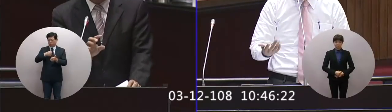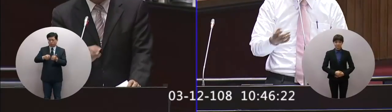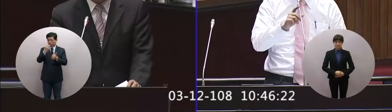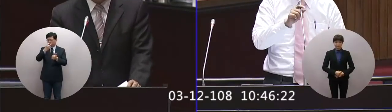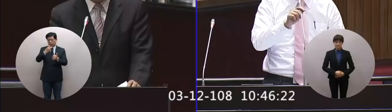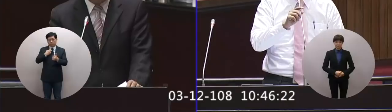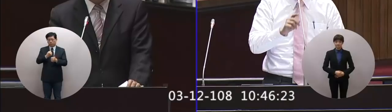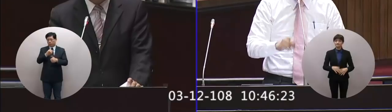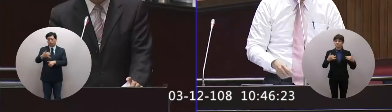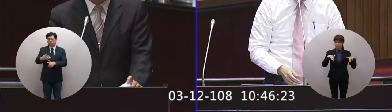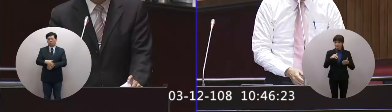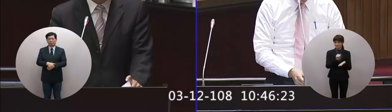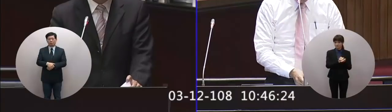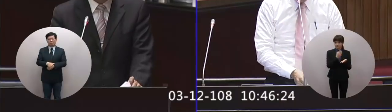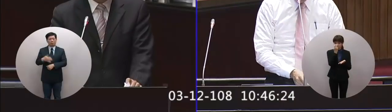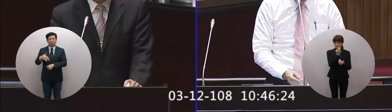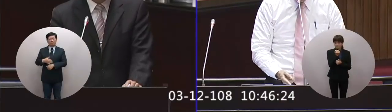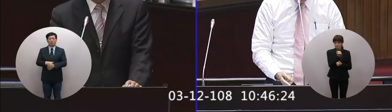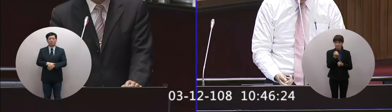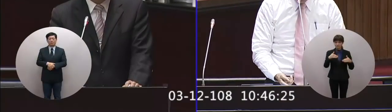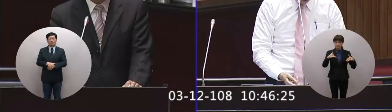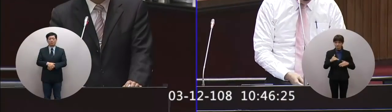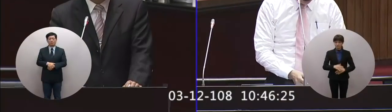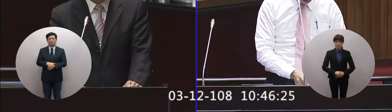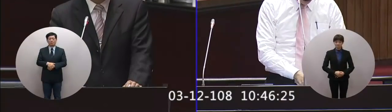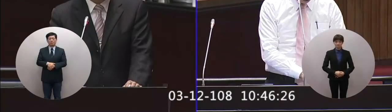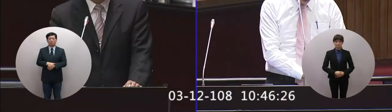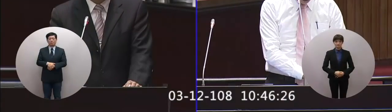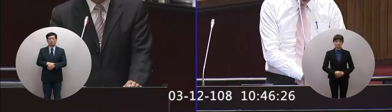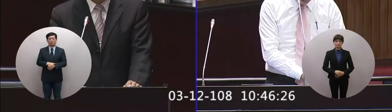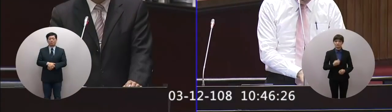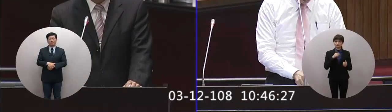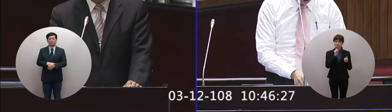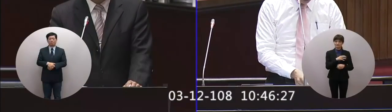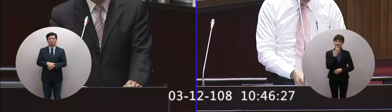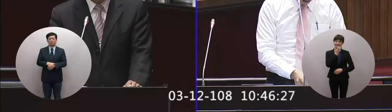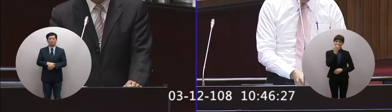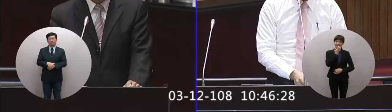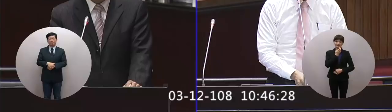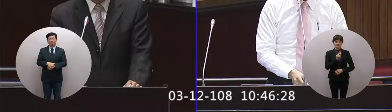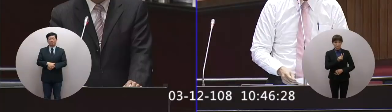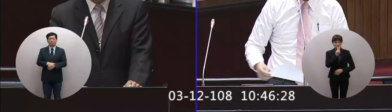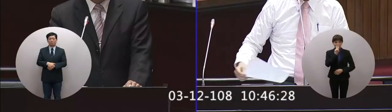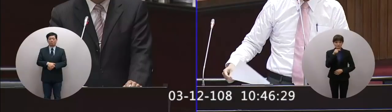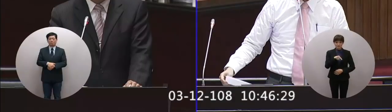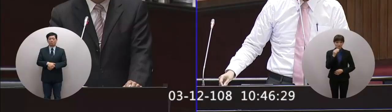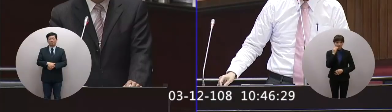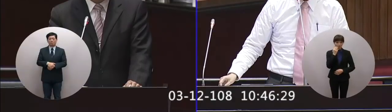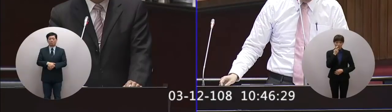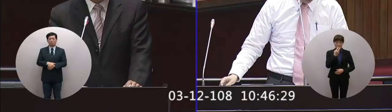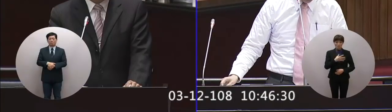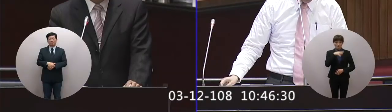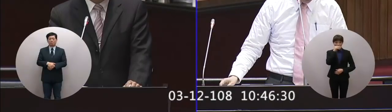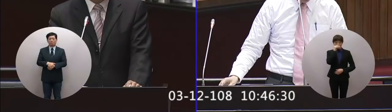為在我們幾個相關的事還不是嘛但你看笑氣它嚴重將會致死